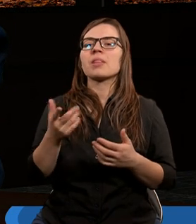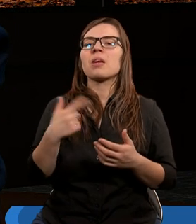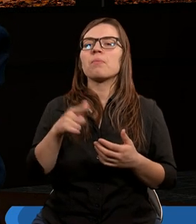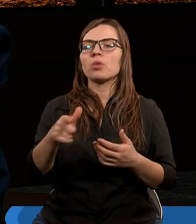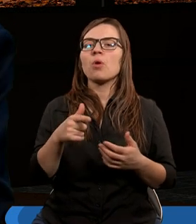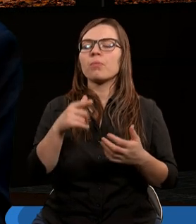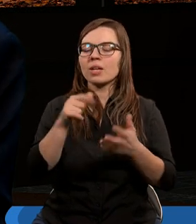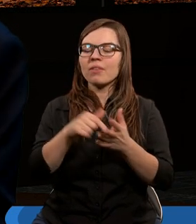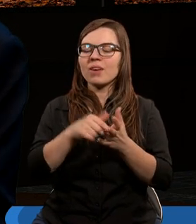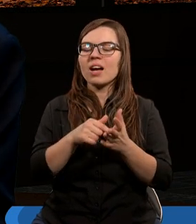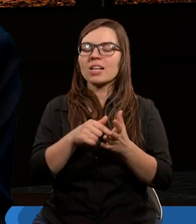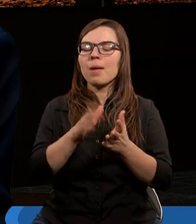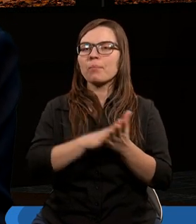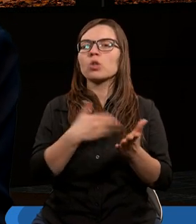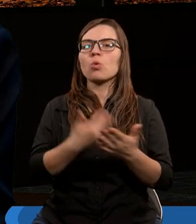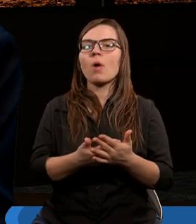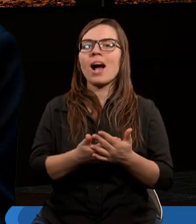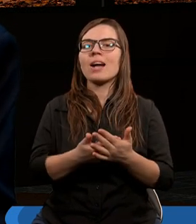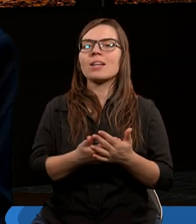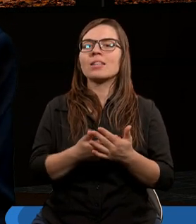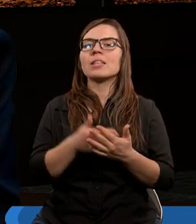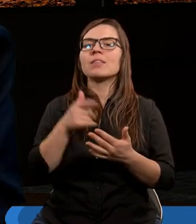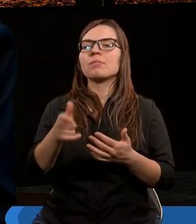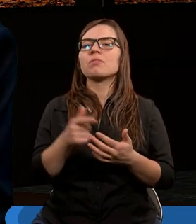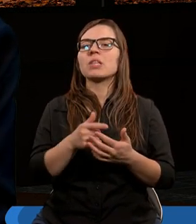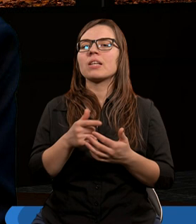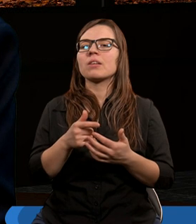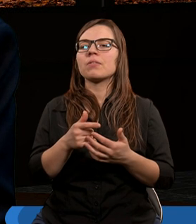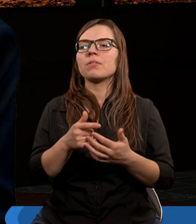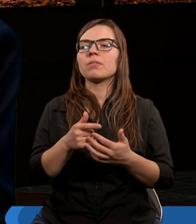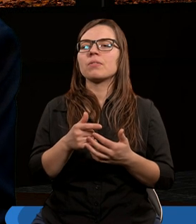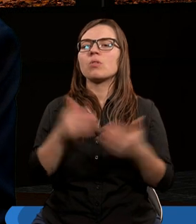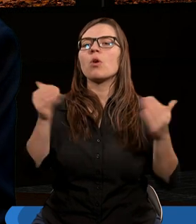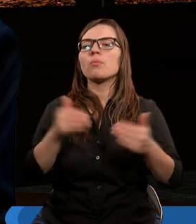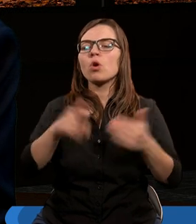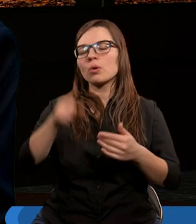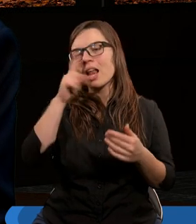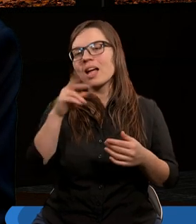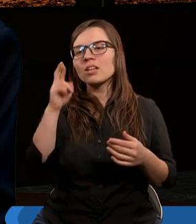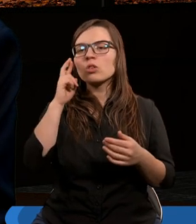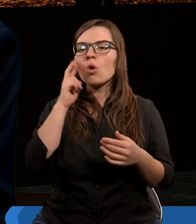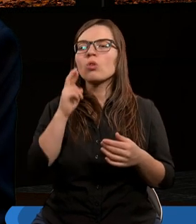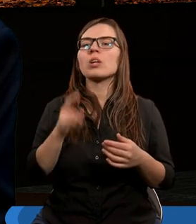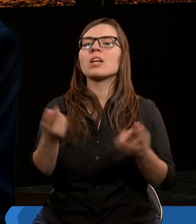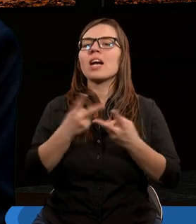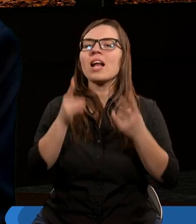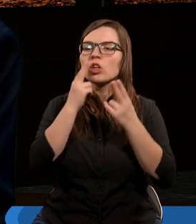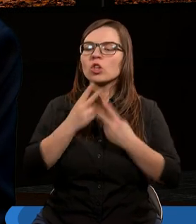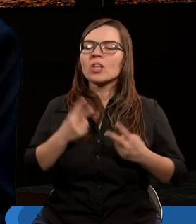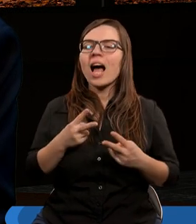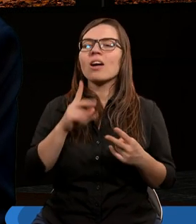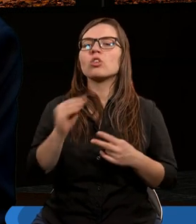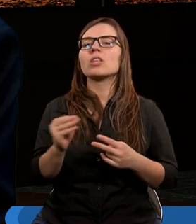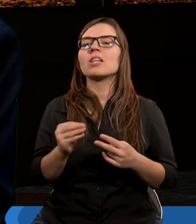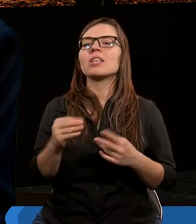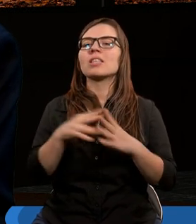Zatrzymam się. Te przekłady starają się wyjaśnić, bo możemy źle zrozumieć niekiedy czytając, że